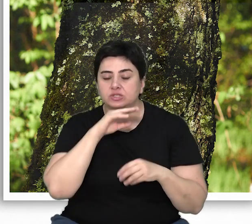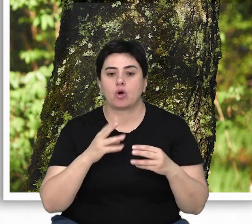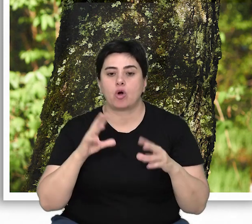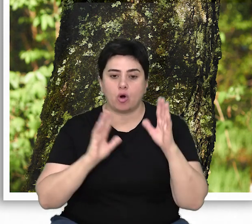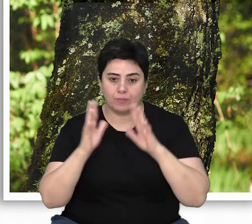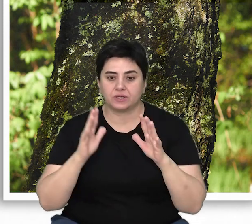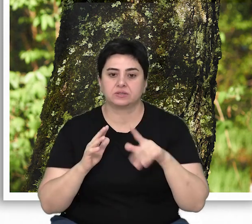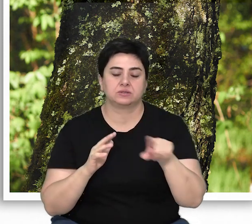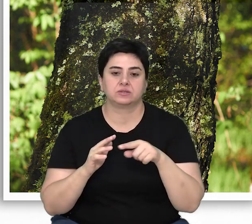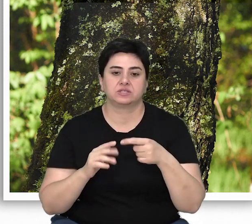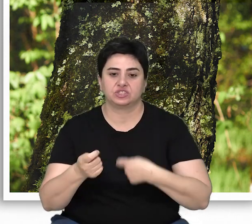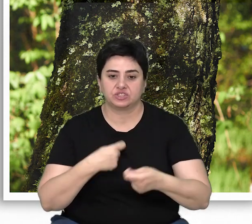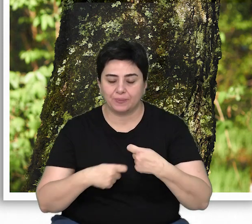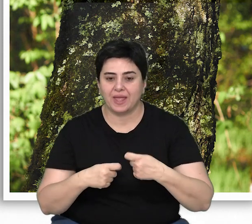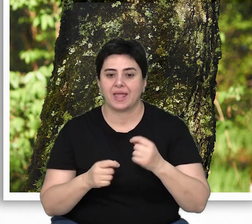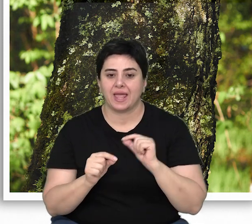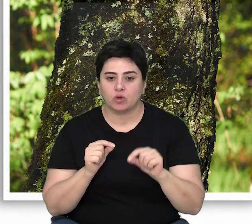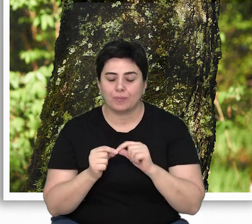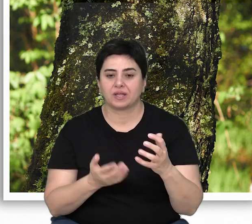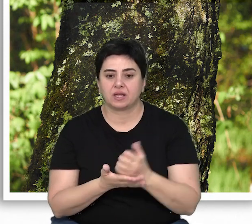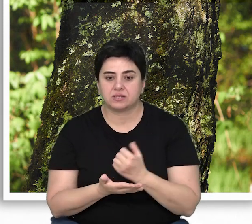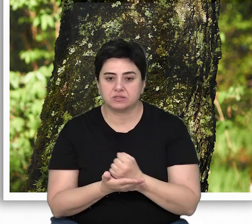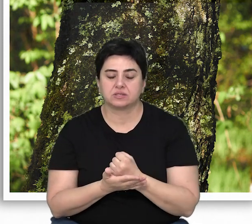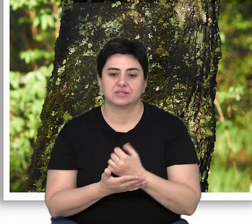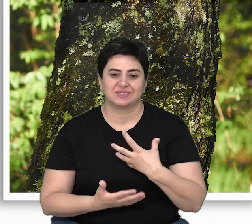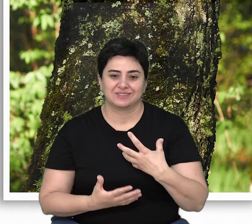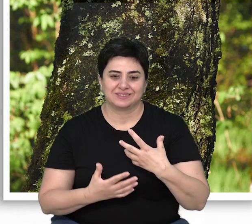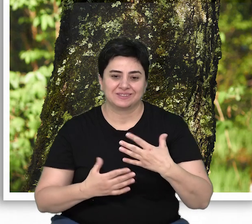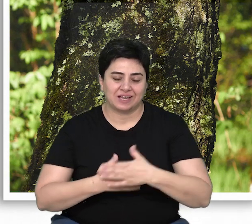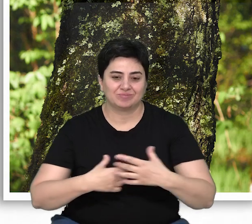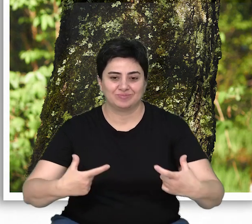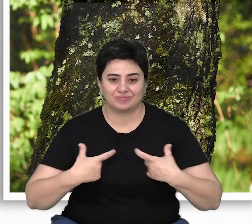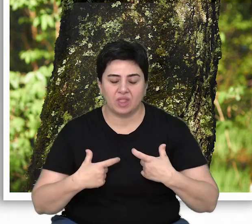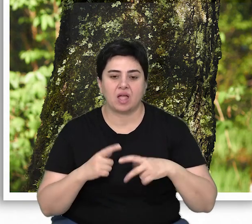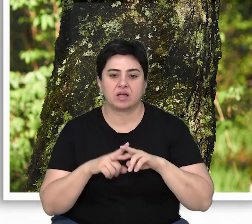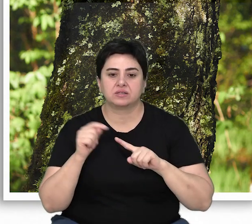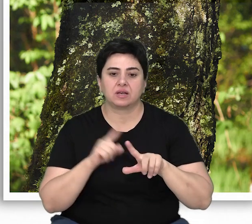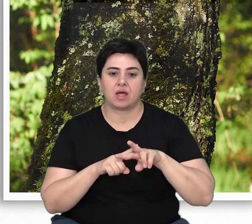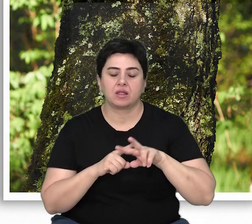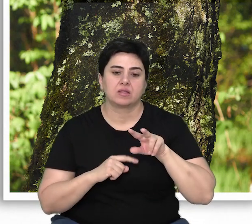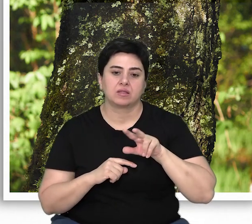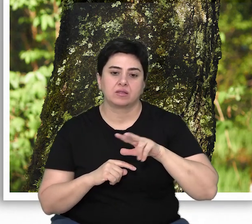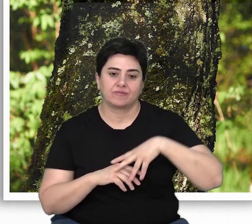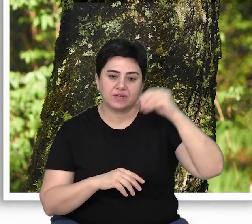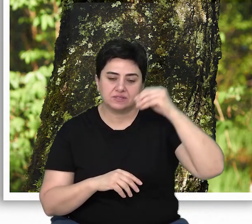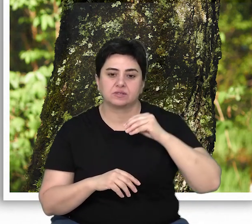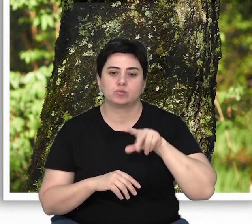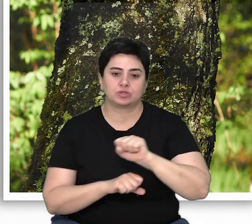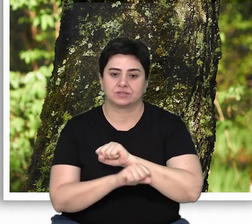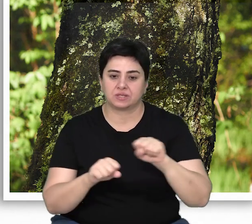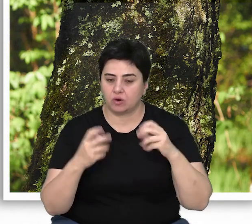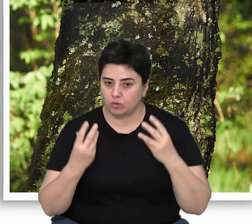ormanların adeta işletmelerin ekonomik kazançlarında can simidi gibi Atilla Vadisi'nde böcek zararı